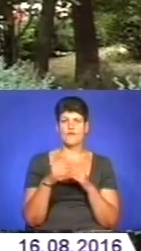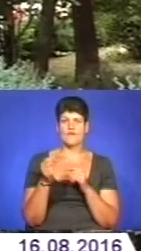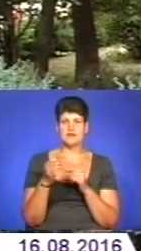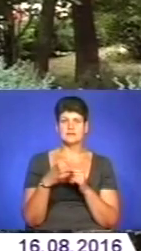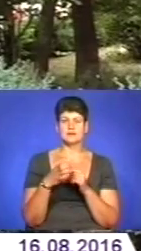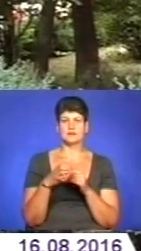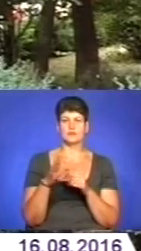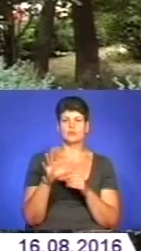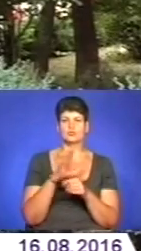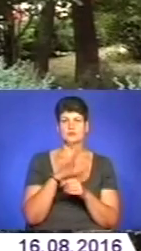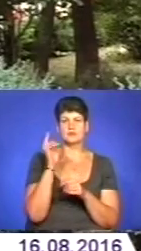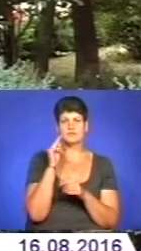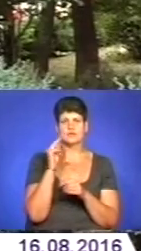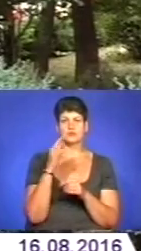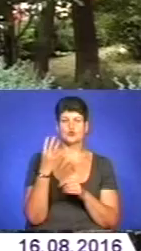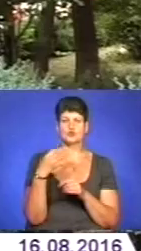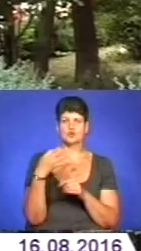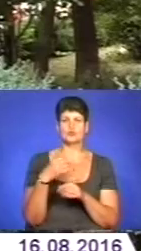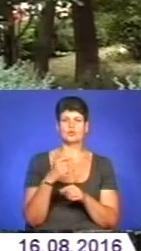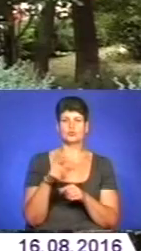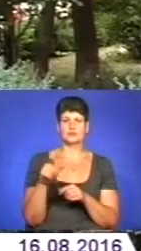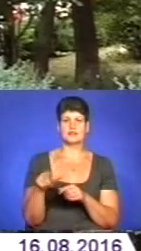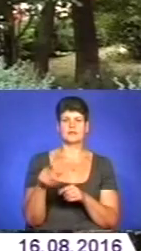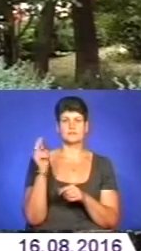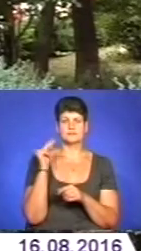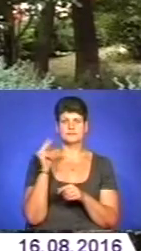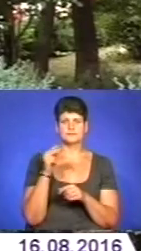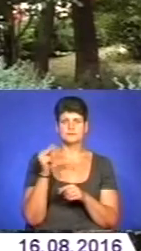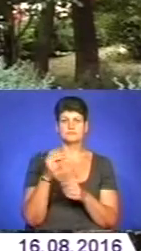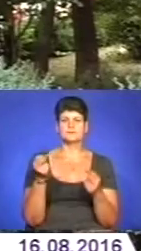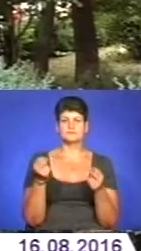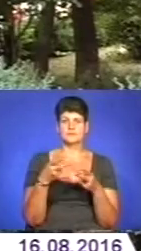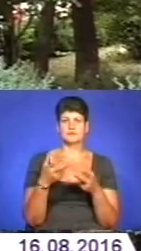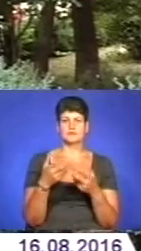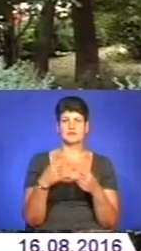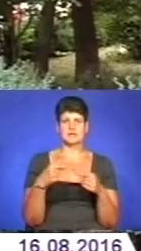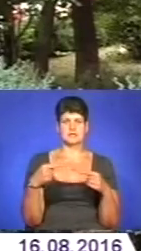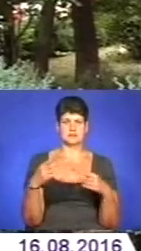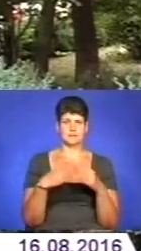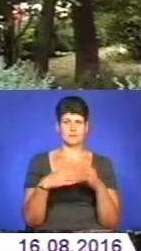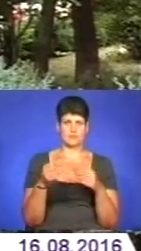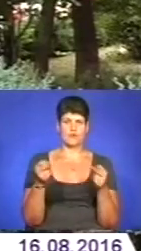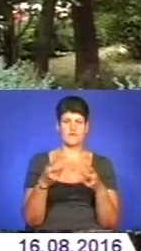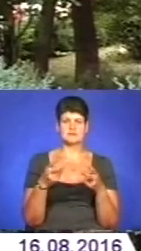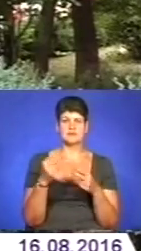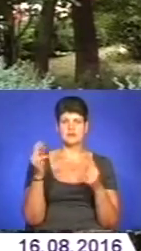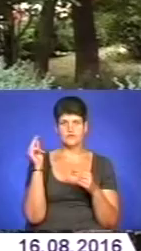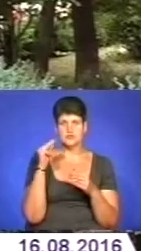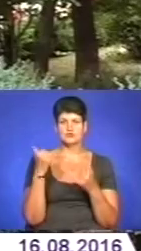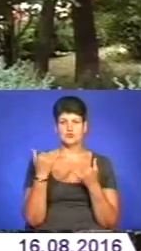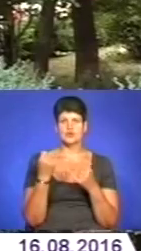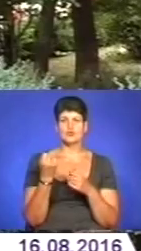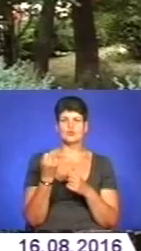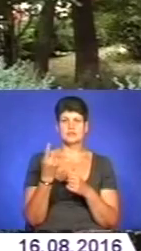проходили професійне навчання. 40 безробітних таких проходило професійне навчання, вони здобували різні професії. Вони навчаються. Це ще на сьогодні